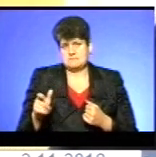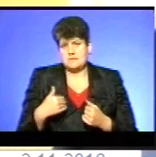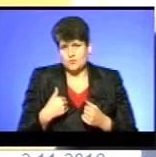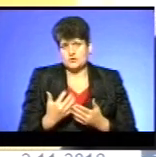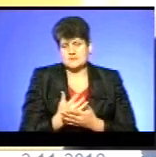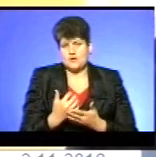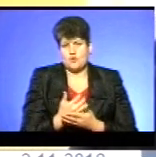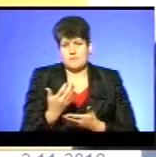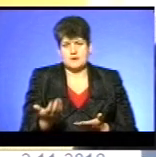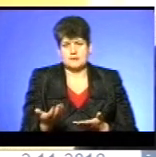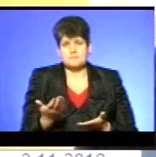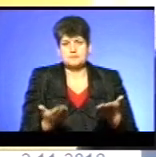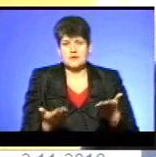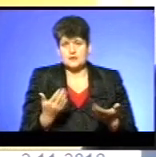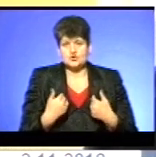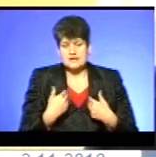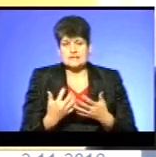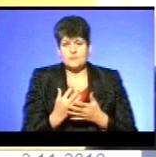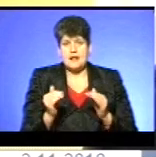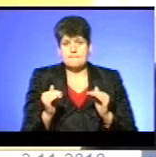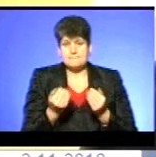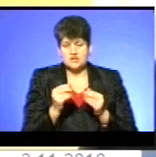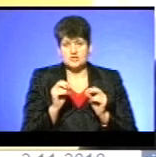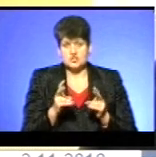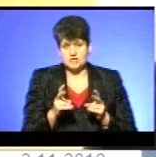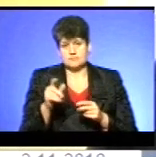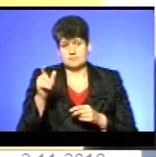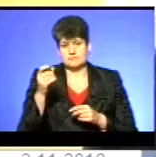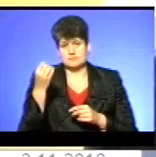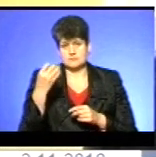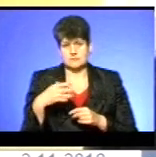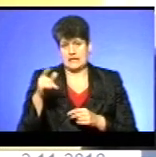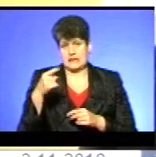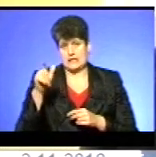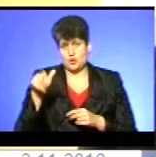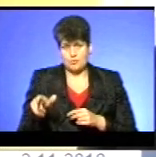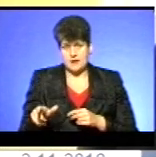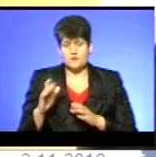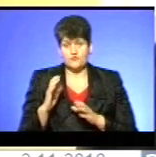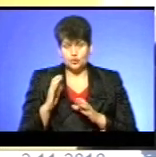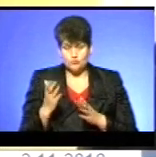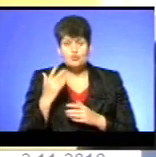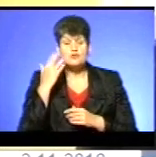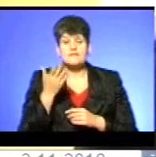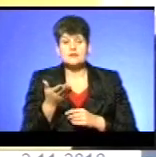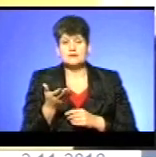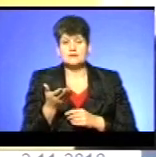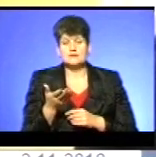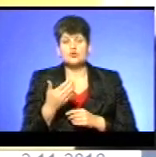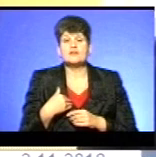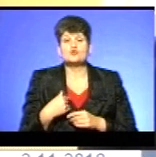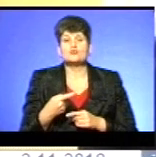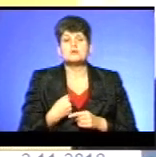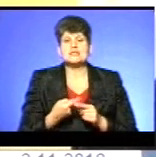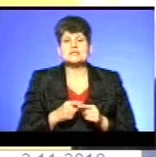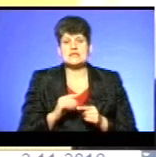заробити. Якщо я заробляю менше, ніж середньостатичний тернополянин, автобусом, уявіть собі, то для чого мені